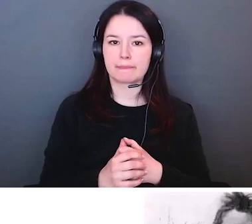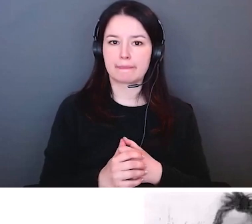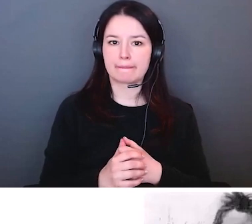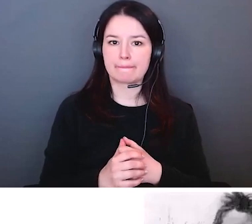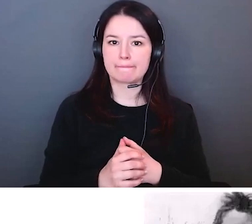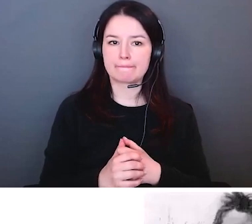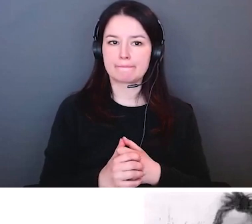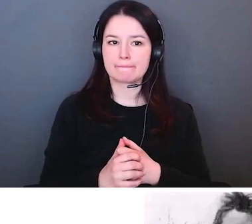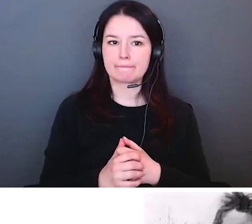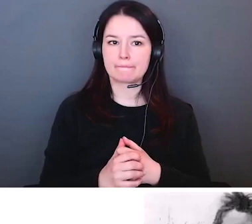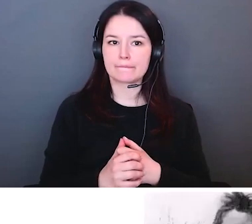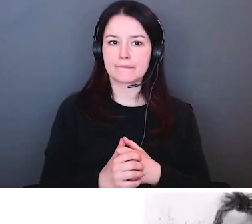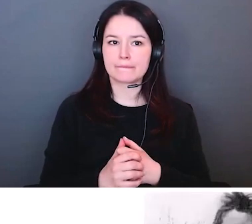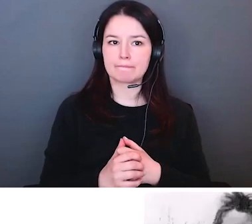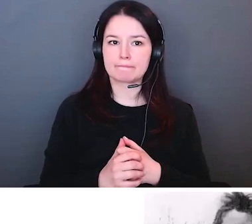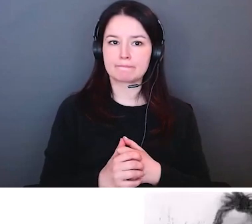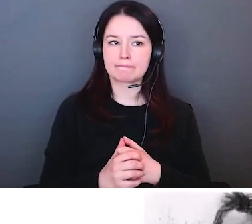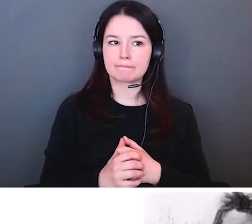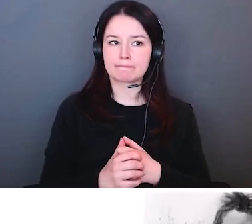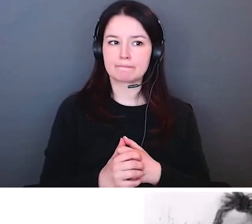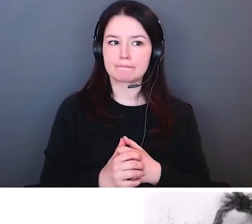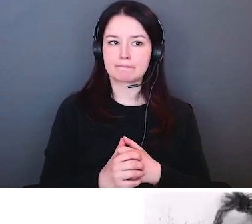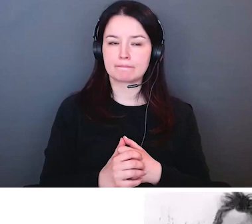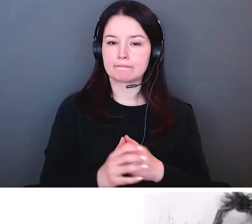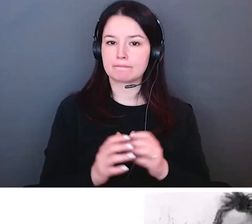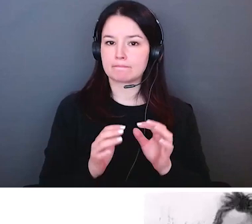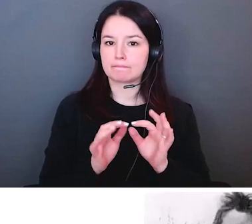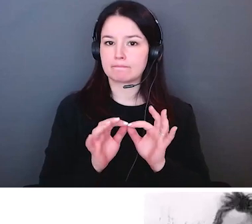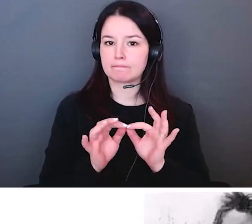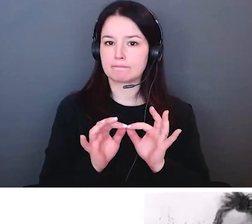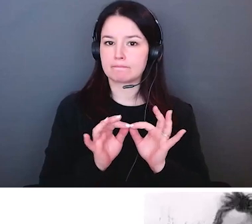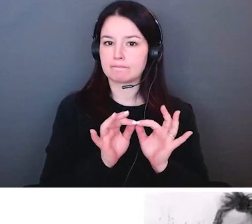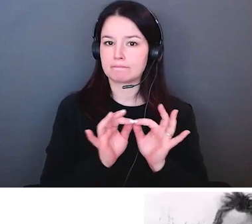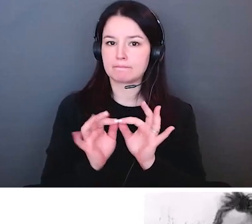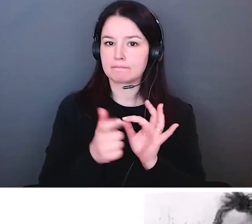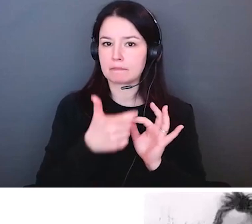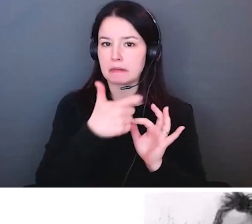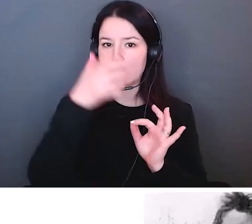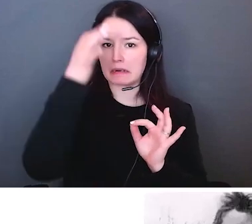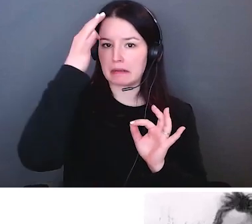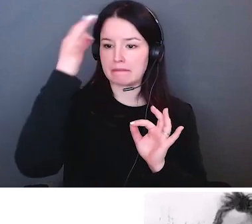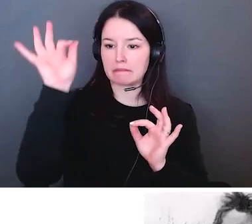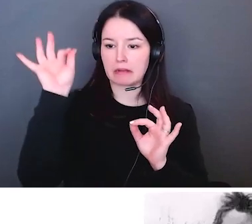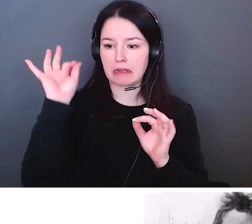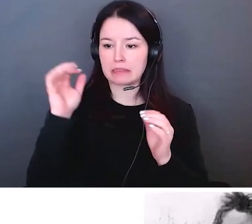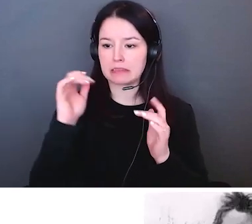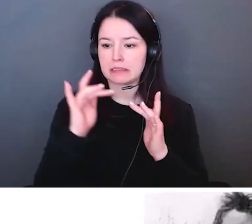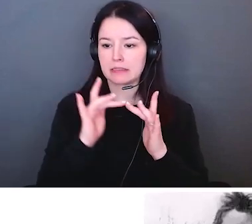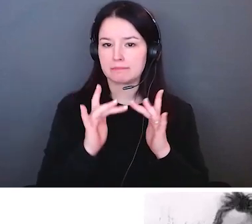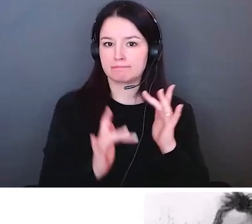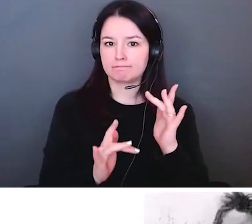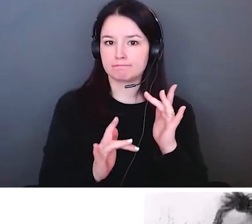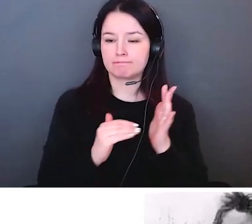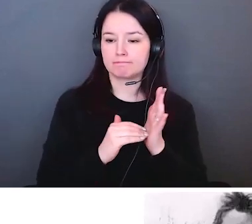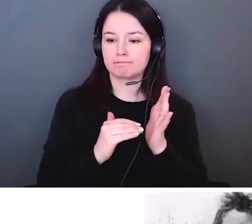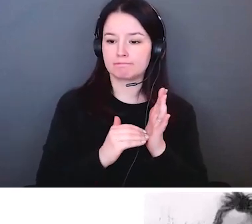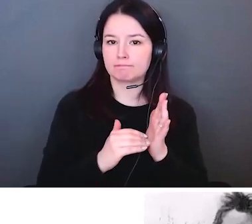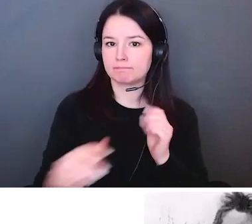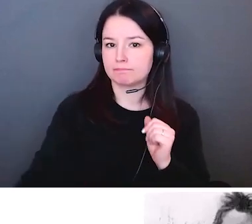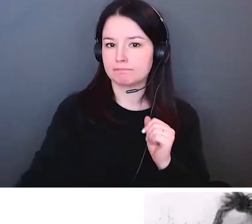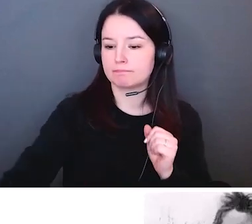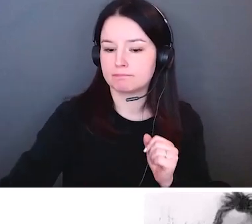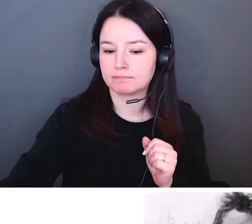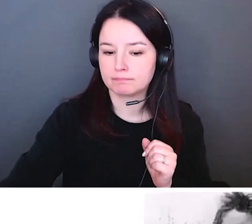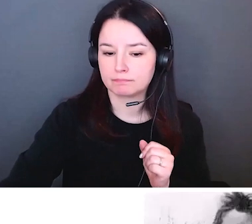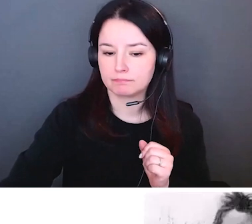donc des pensionnats autochtones ont été créés dans le processus de colonisation de ce